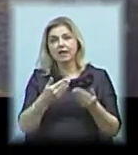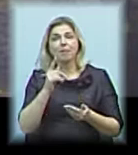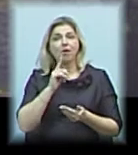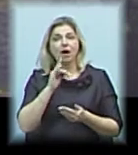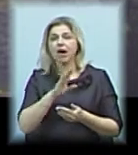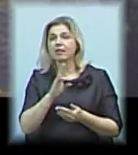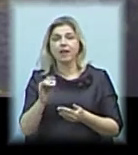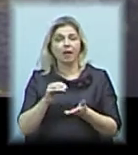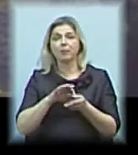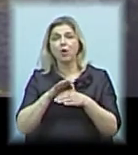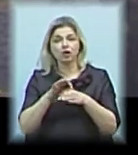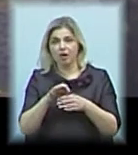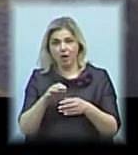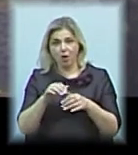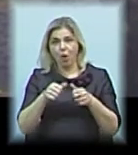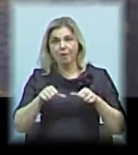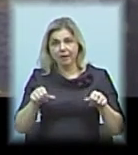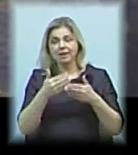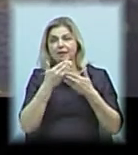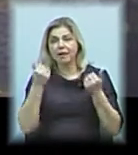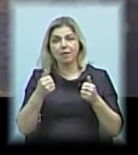пройшла комісії, немає проєкту рішень.